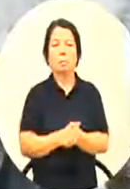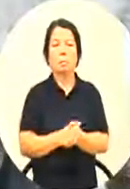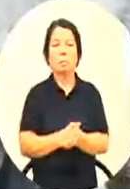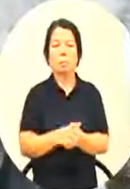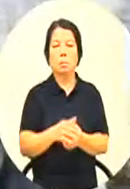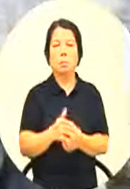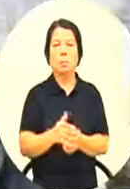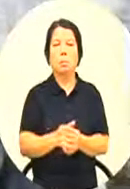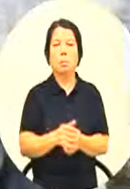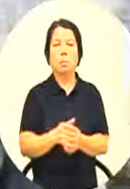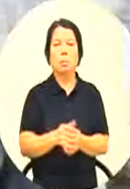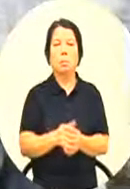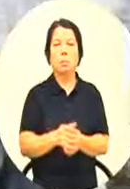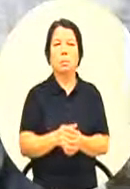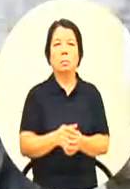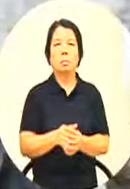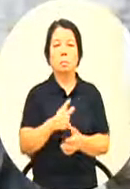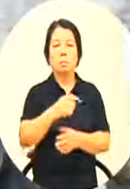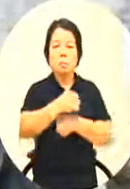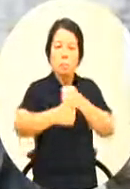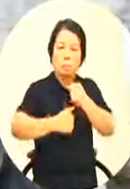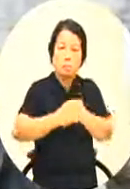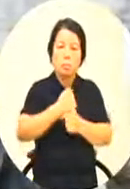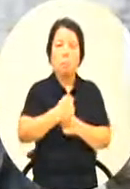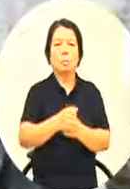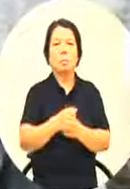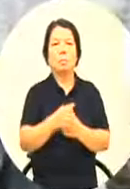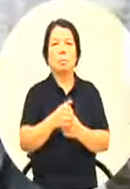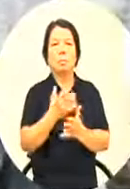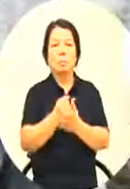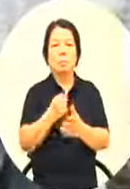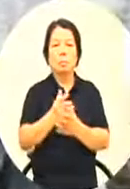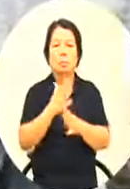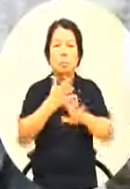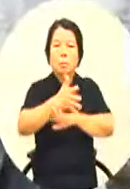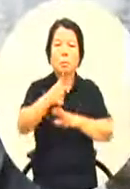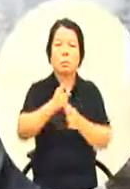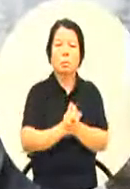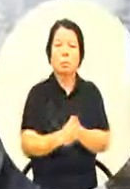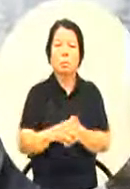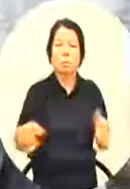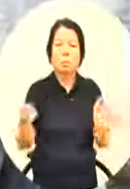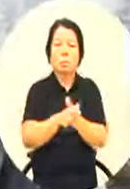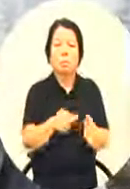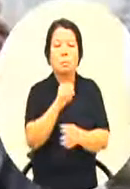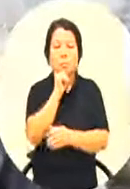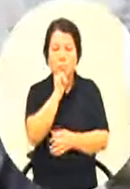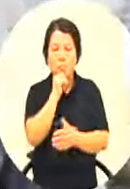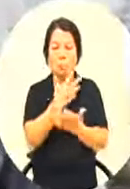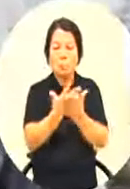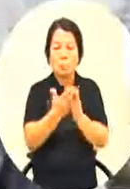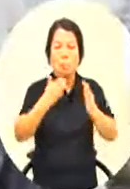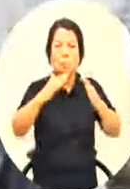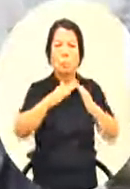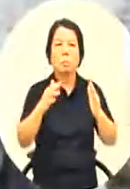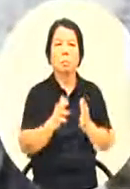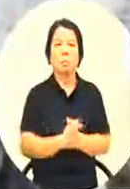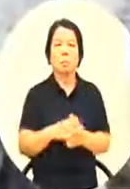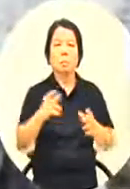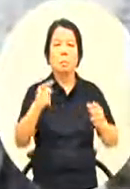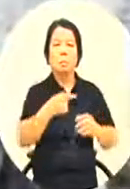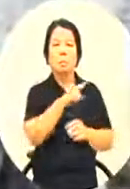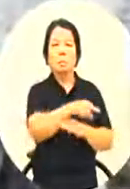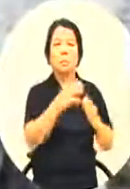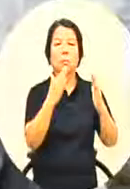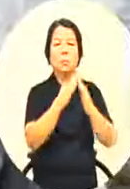的都是过的过的不就是一辈子都是穷艺术家不然就是他家本来环境就